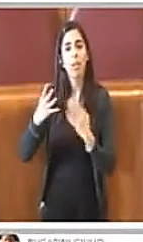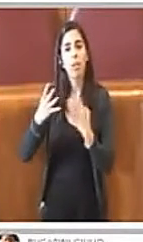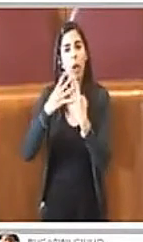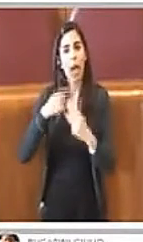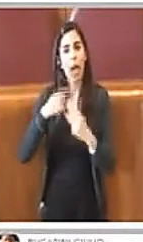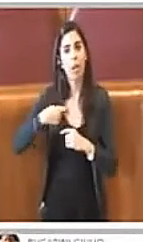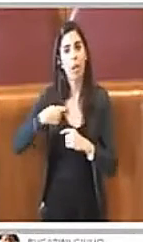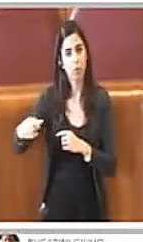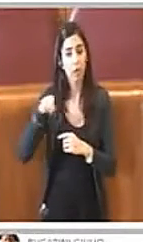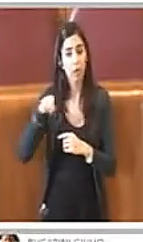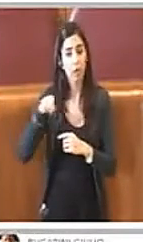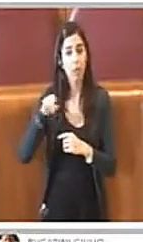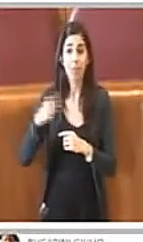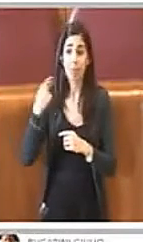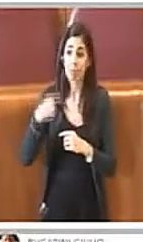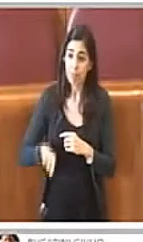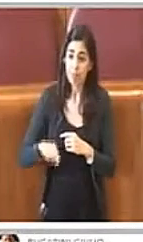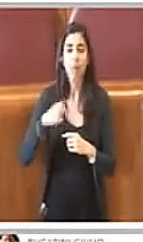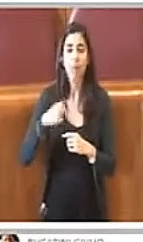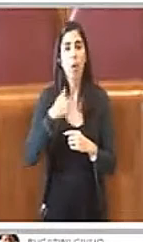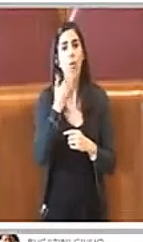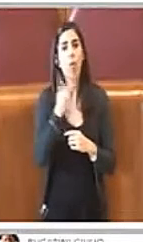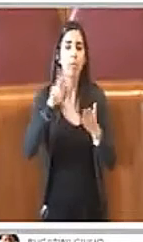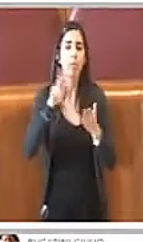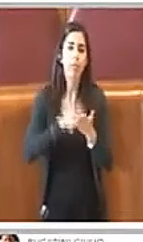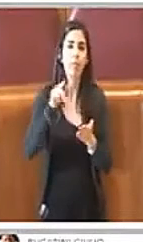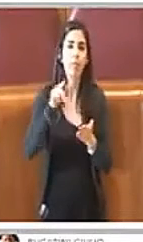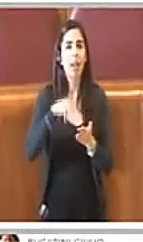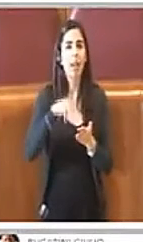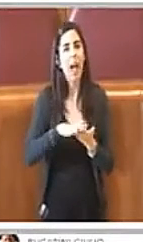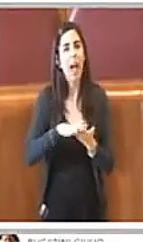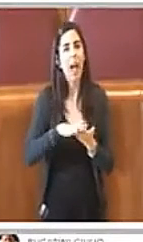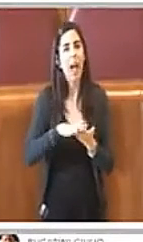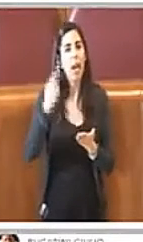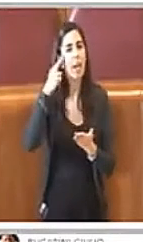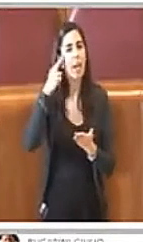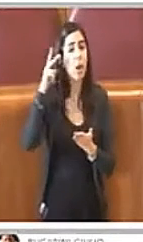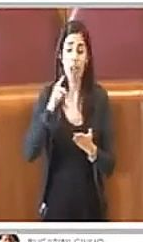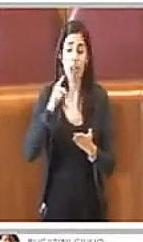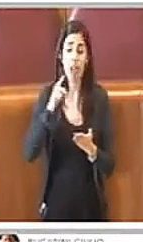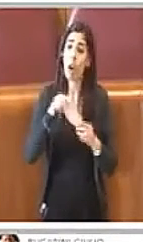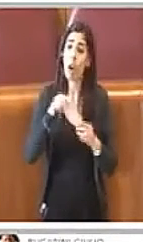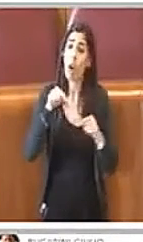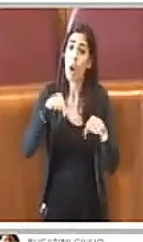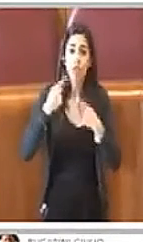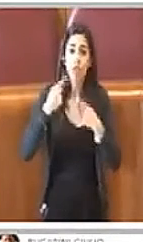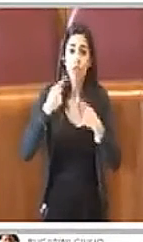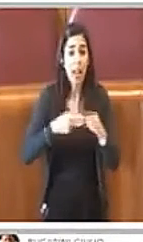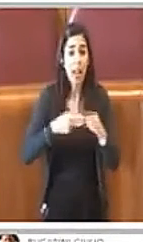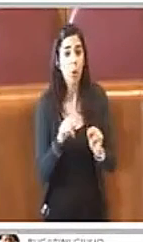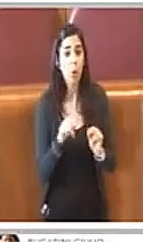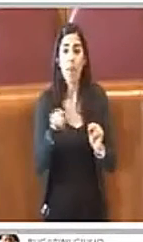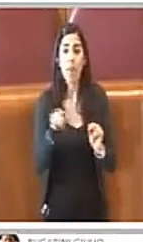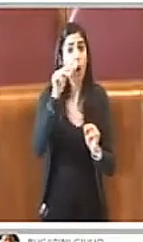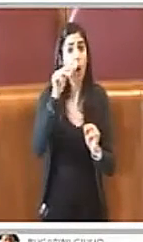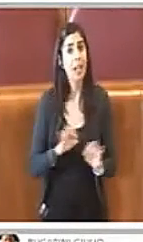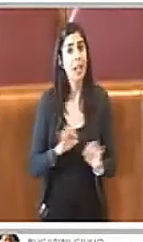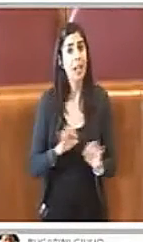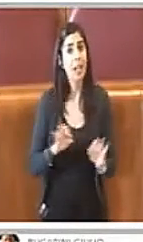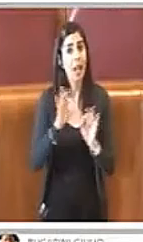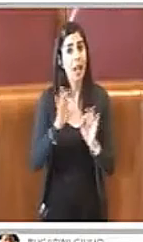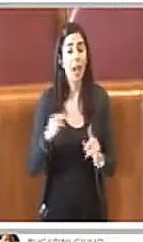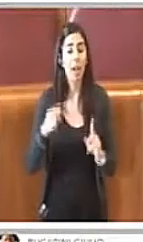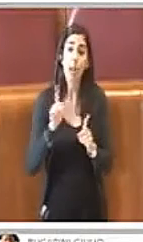intervento vorrei affermare il valore del ricordo di fatti ancora non noti alle giovani generazioni e di cui non si